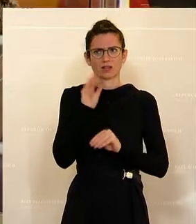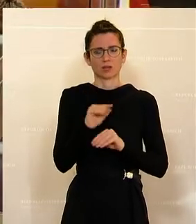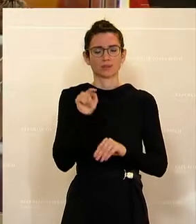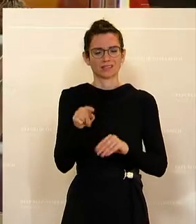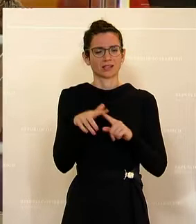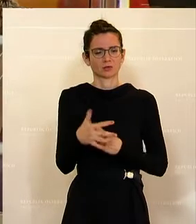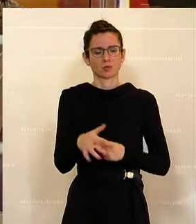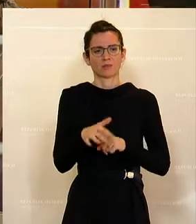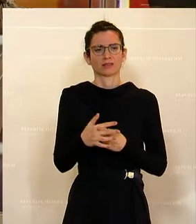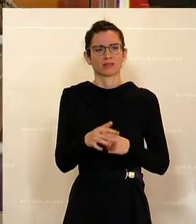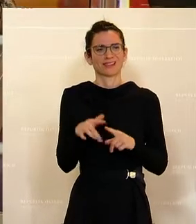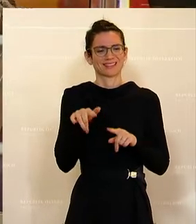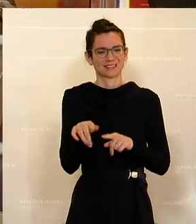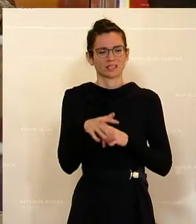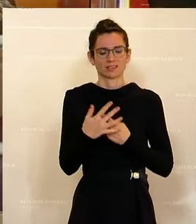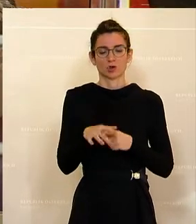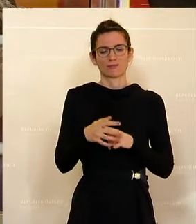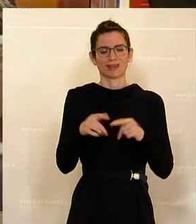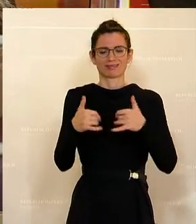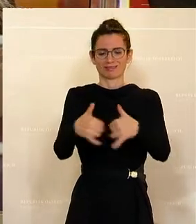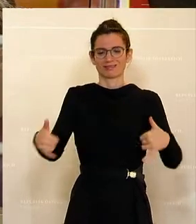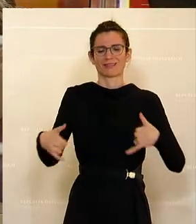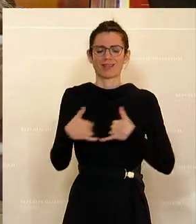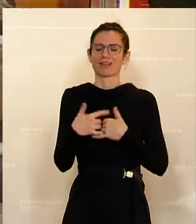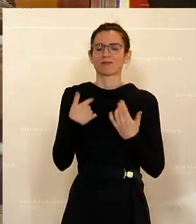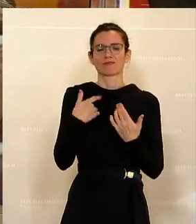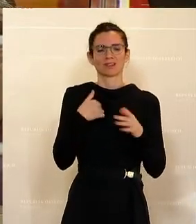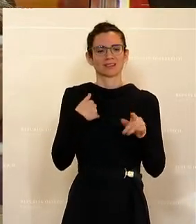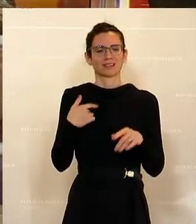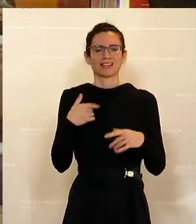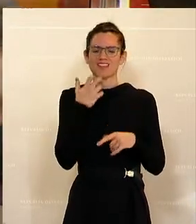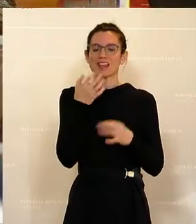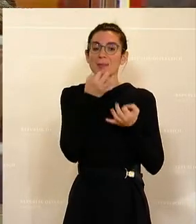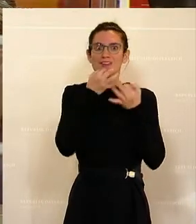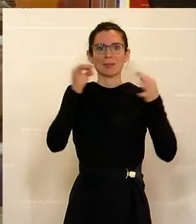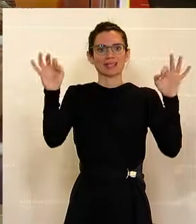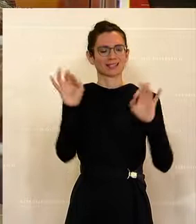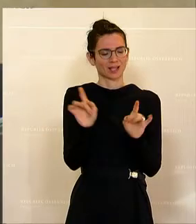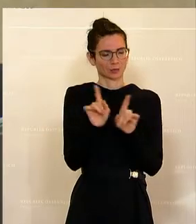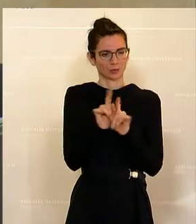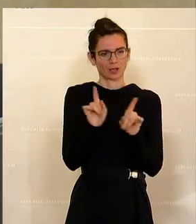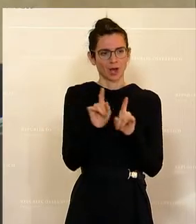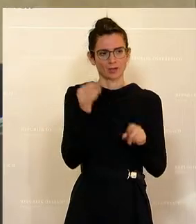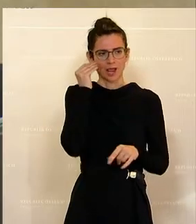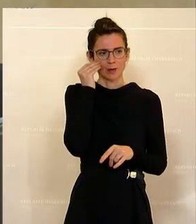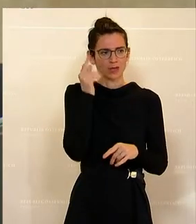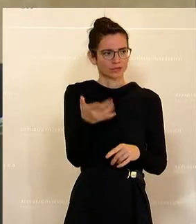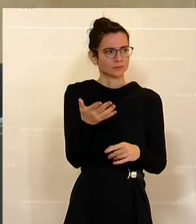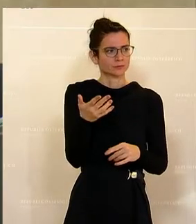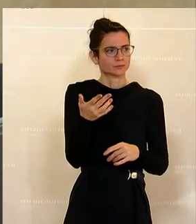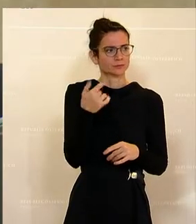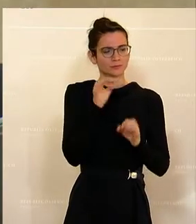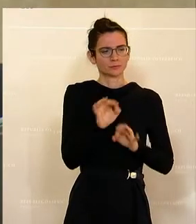Instrumente, diesen Instrumentenkoffer, den wir zur Verfügung haben, ständig zu verbessern. Und das ist, glaube ich, auch im Großen und Ganzen